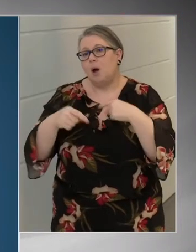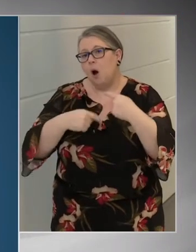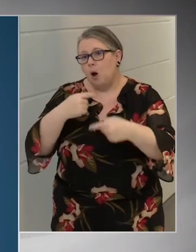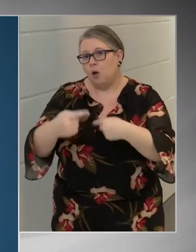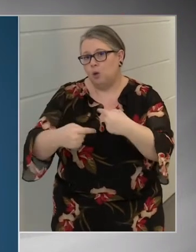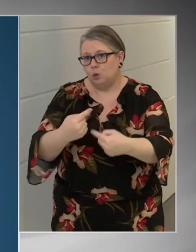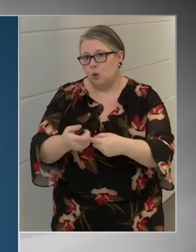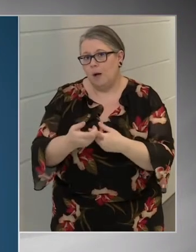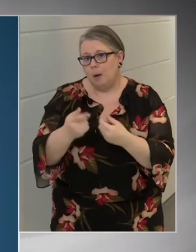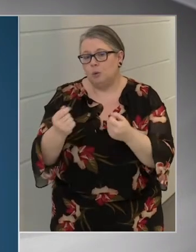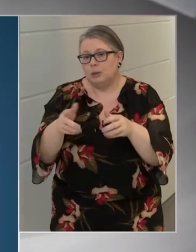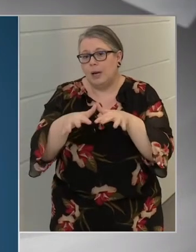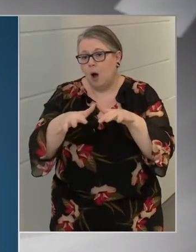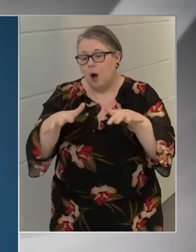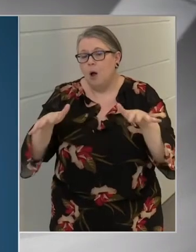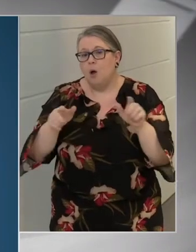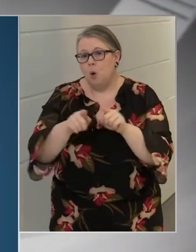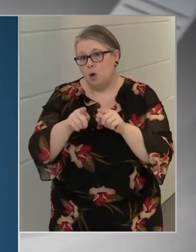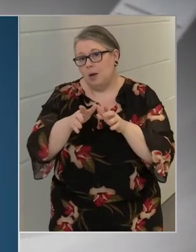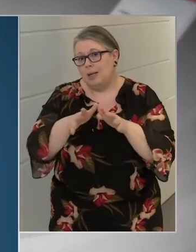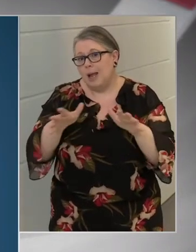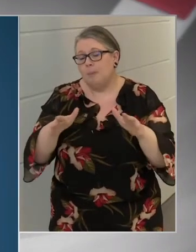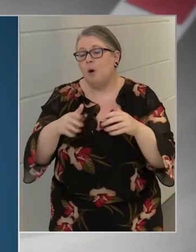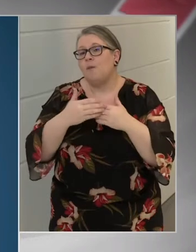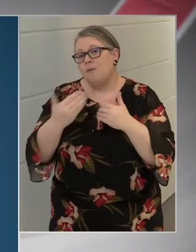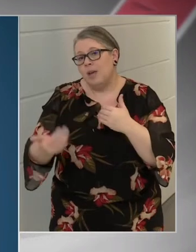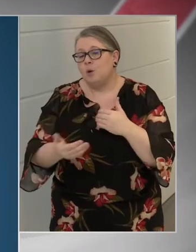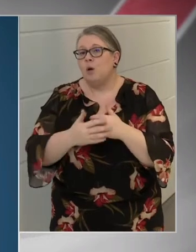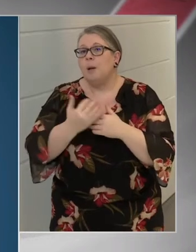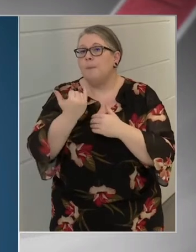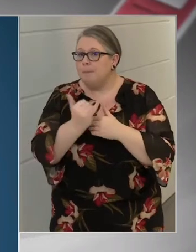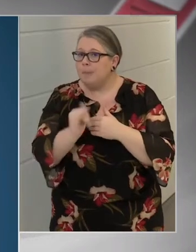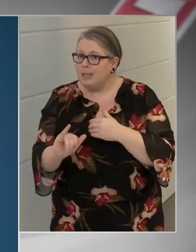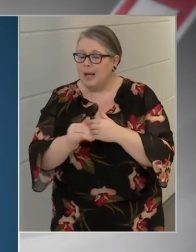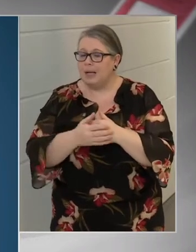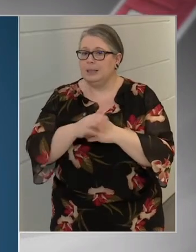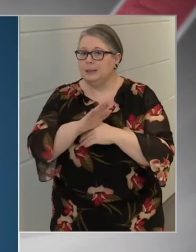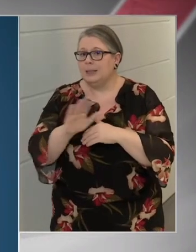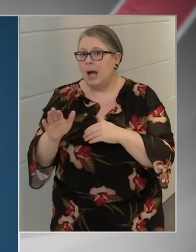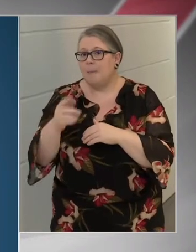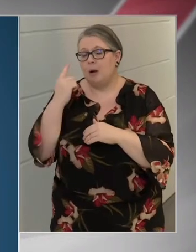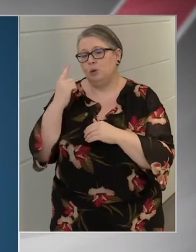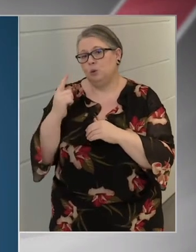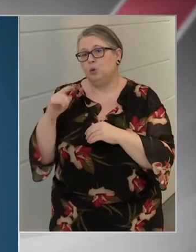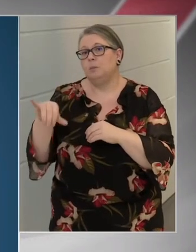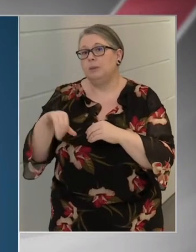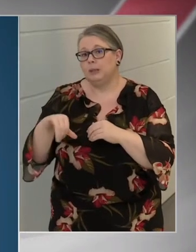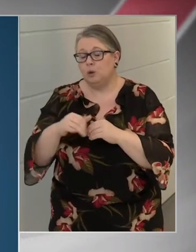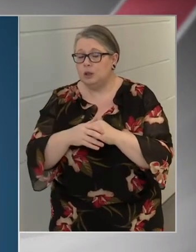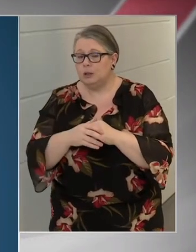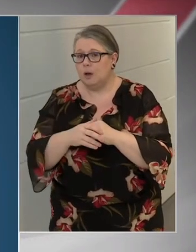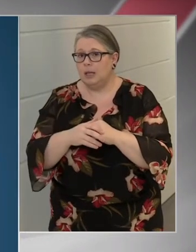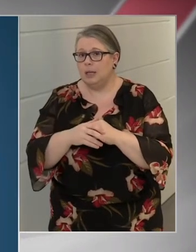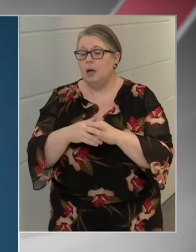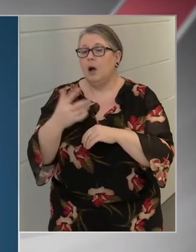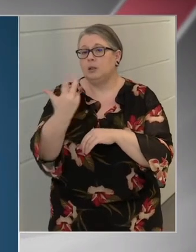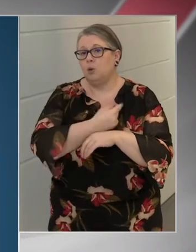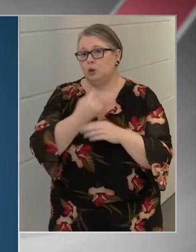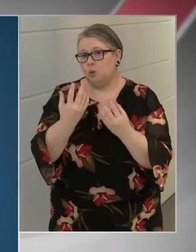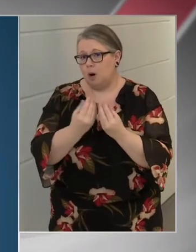tovább aztán abba az irányba, hogy végül is mindenki számára tudjuk biztosítani az